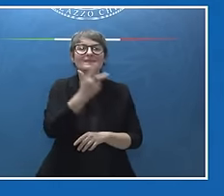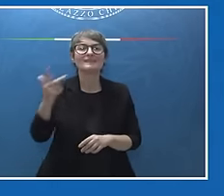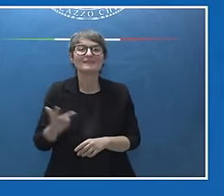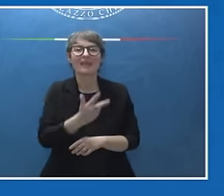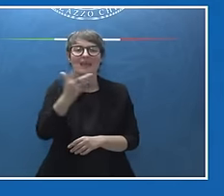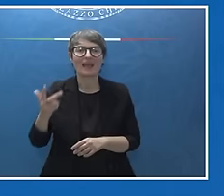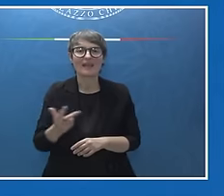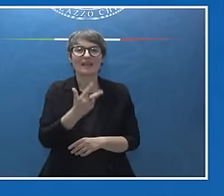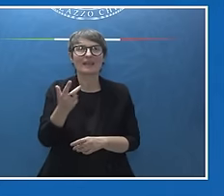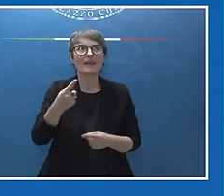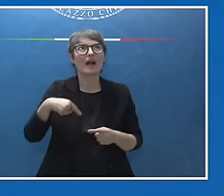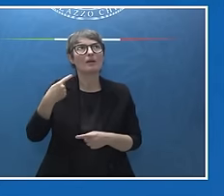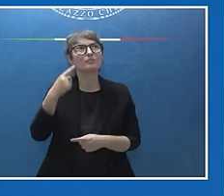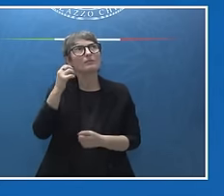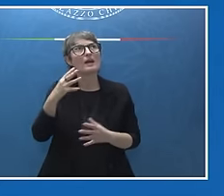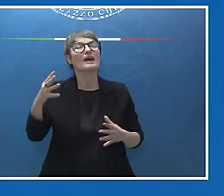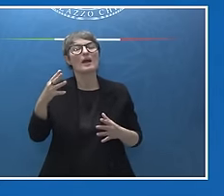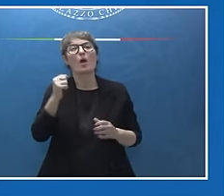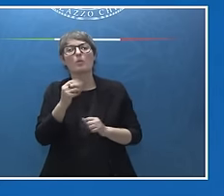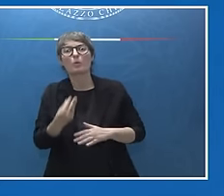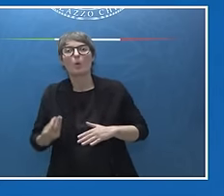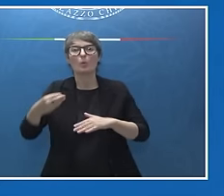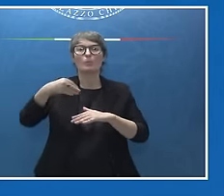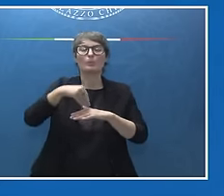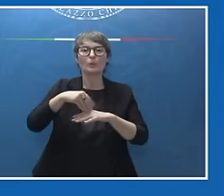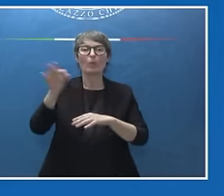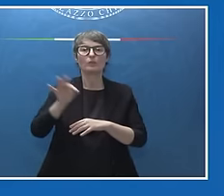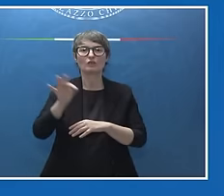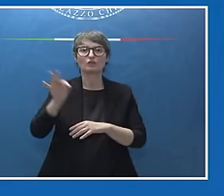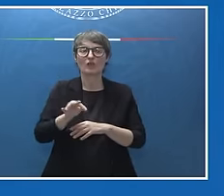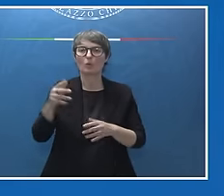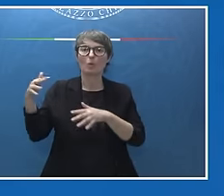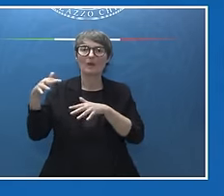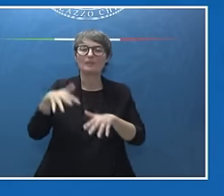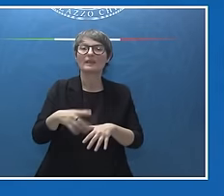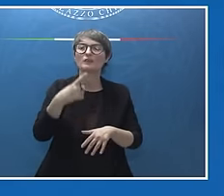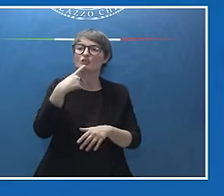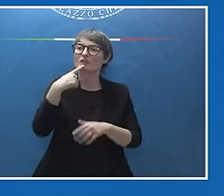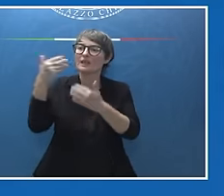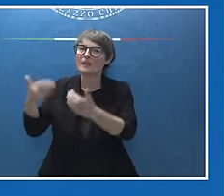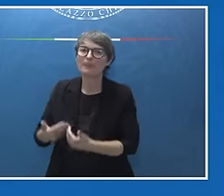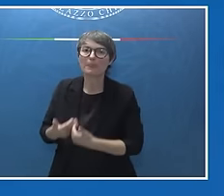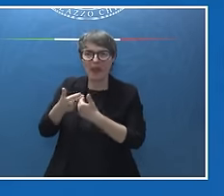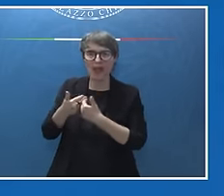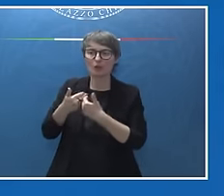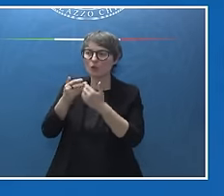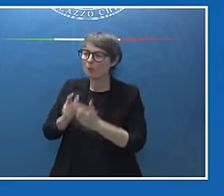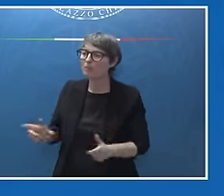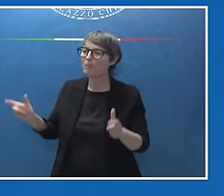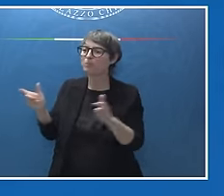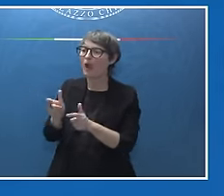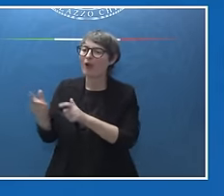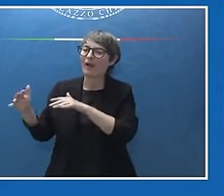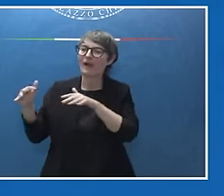aggiuntive di migrazione legale e alle nazioni che ci aiutavano a combattere la migrazione